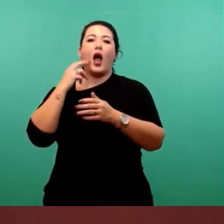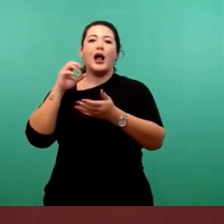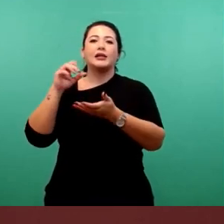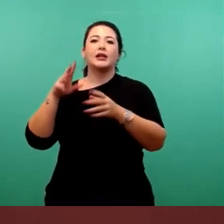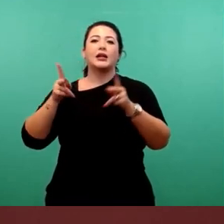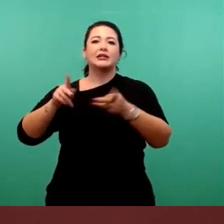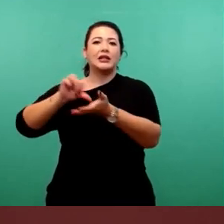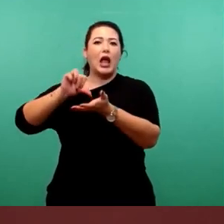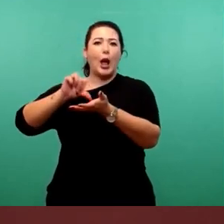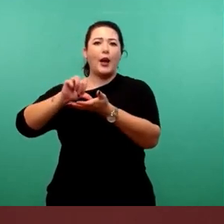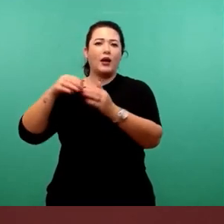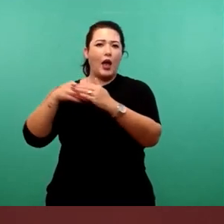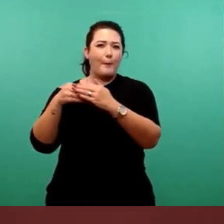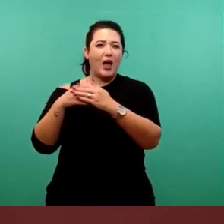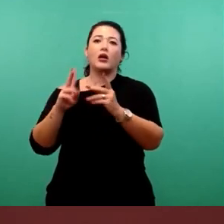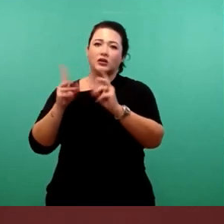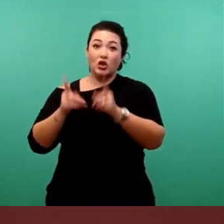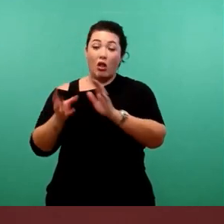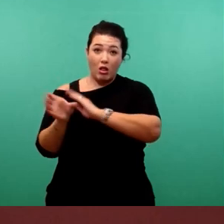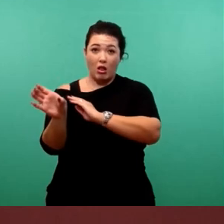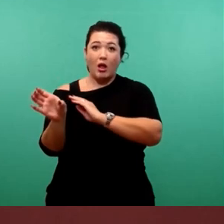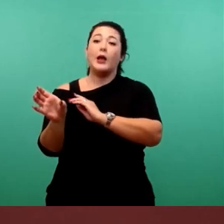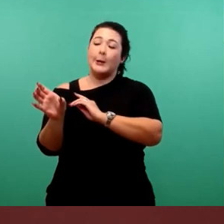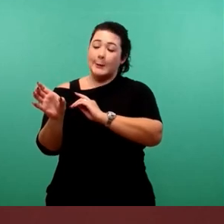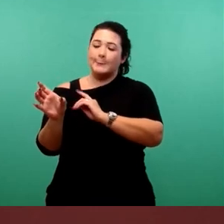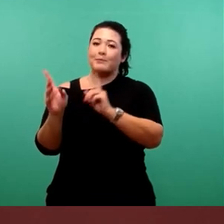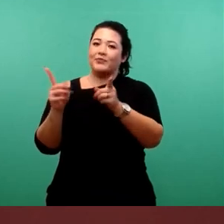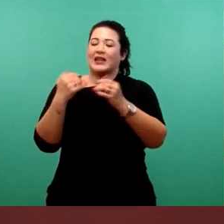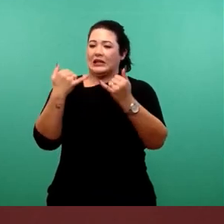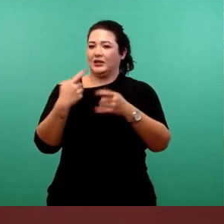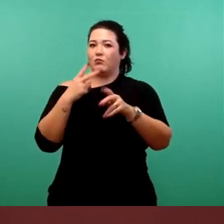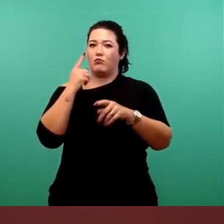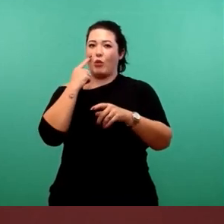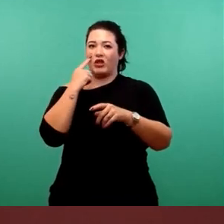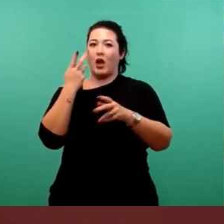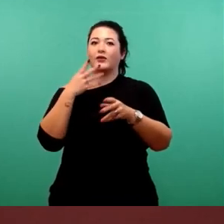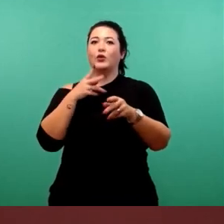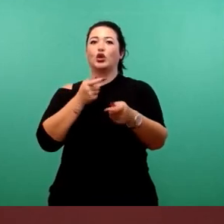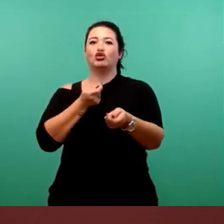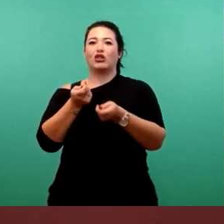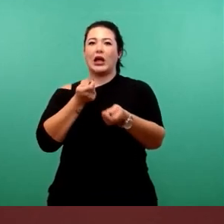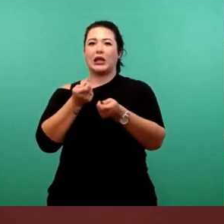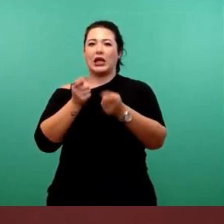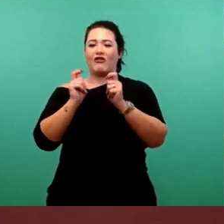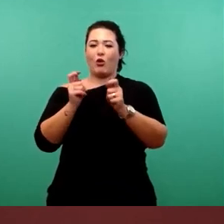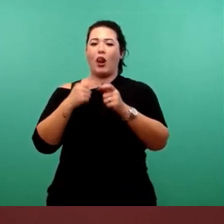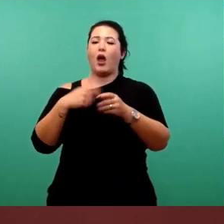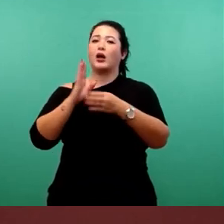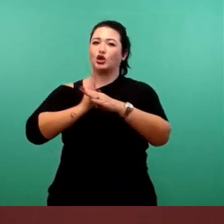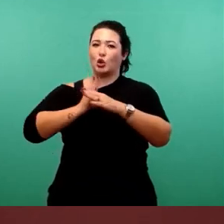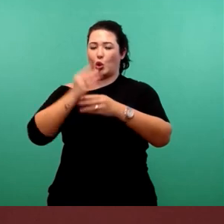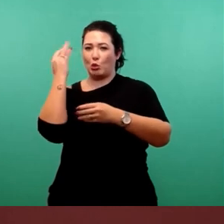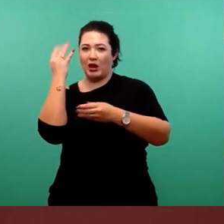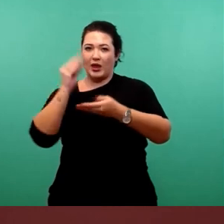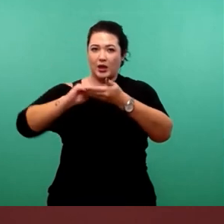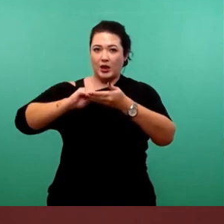ist so, dass wir an einer Strategievorlage arbeiten, die das Ziel hat, dauerhaft für die Unterbringung